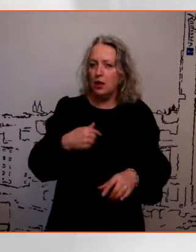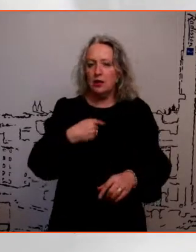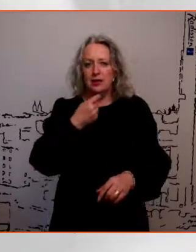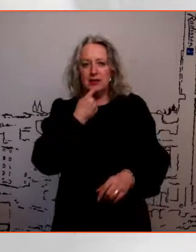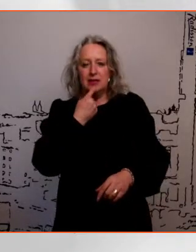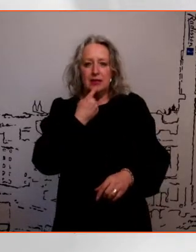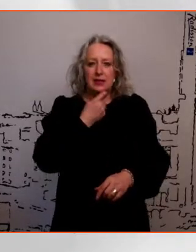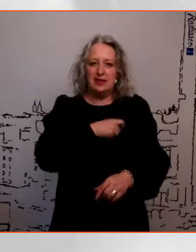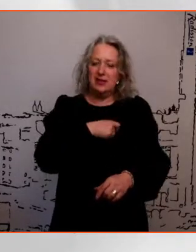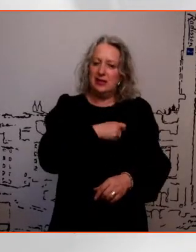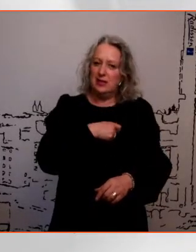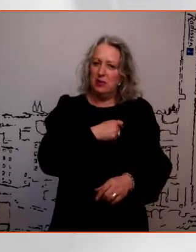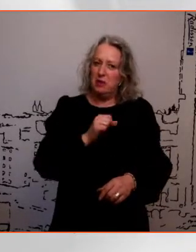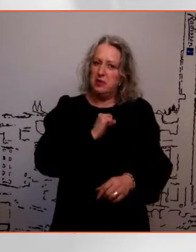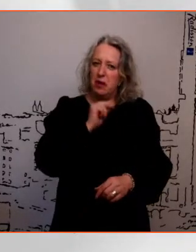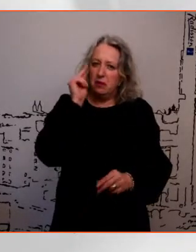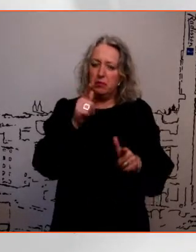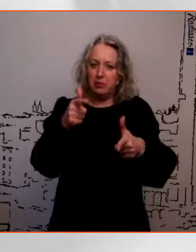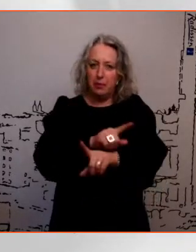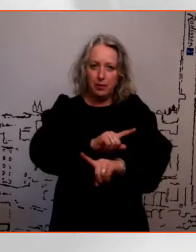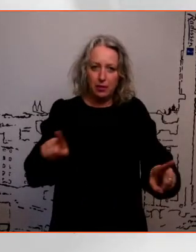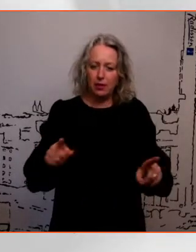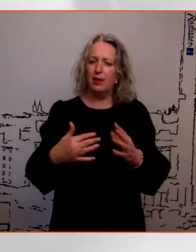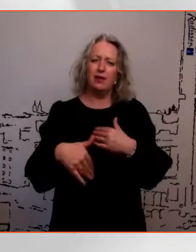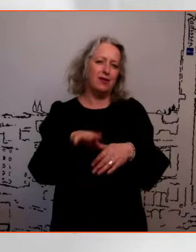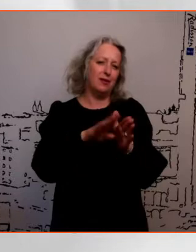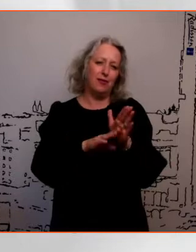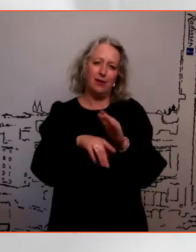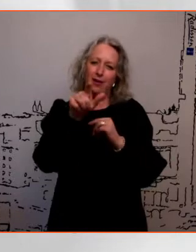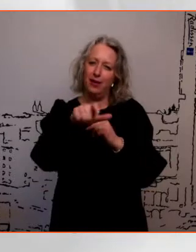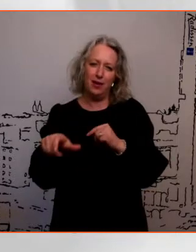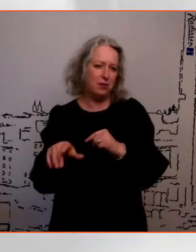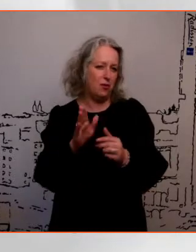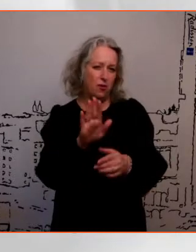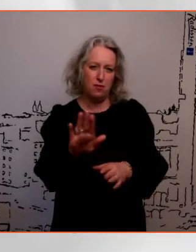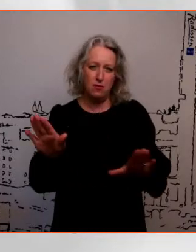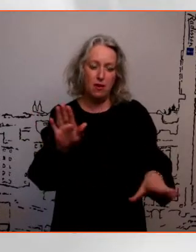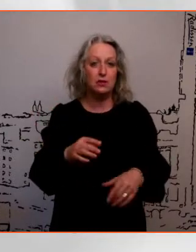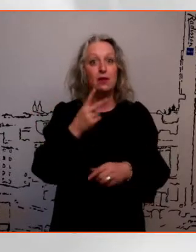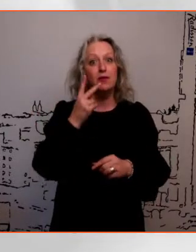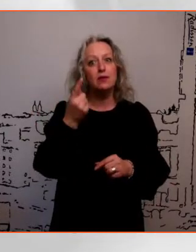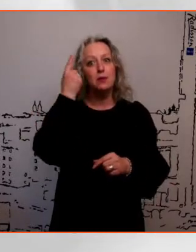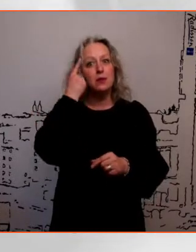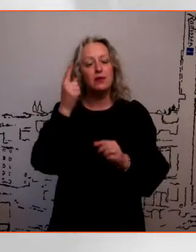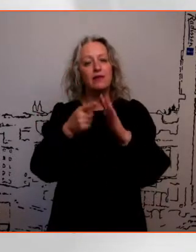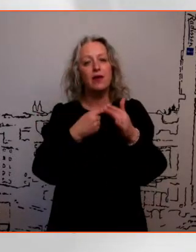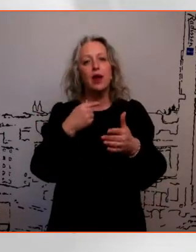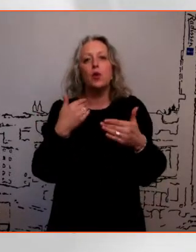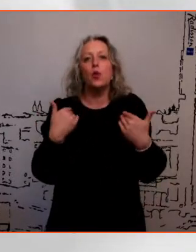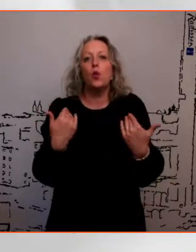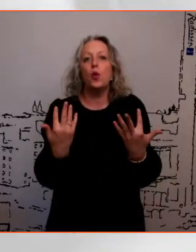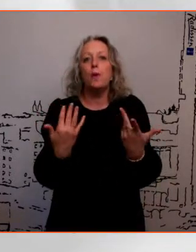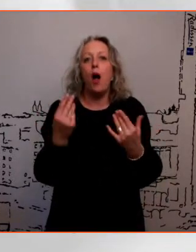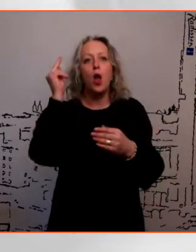lainud õppima, et see kõik on inimlik ja vaadanud siis selle praktika pealt, et kui palju mul siis nädalas need õppitunde tegelikult